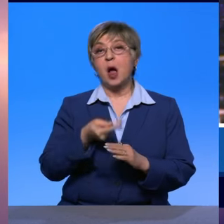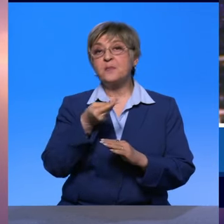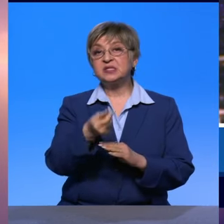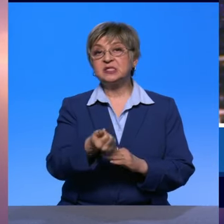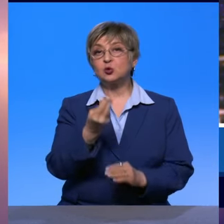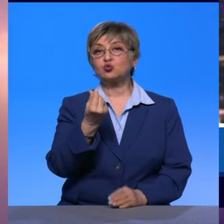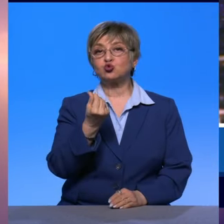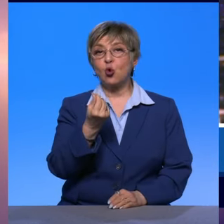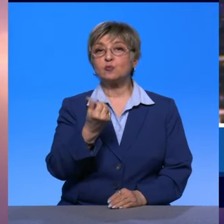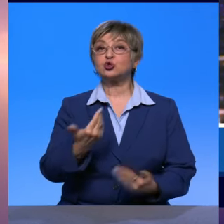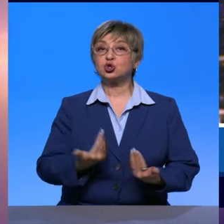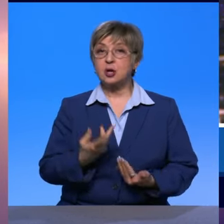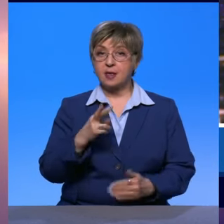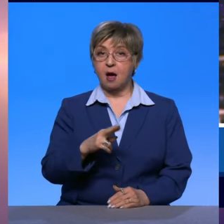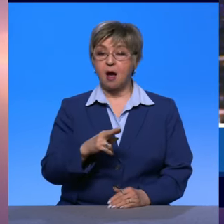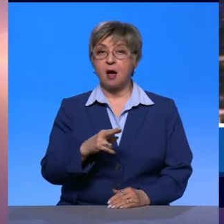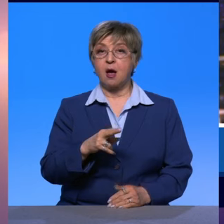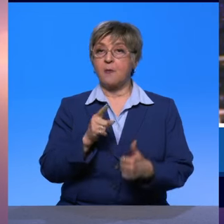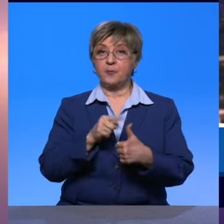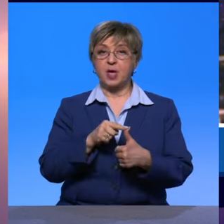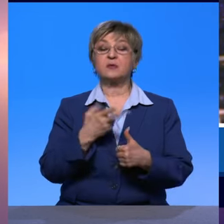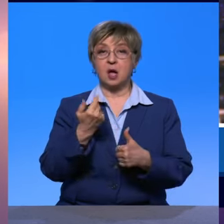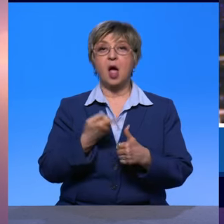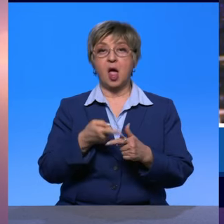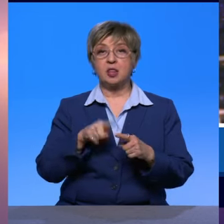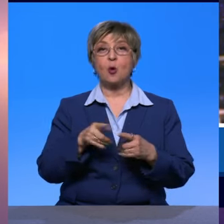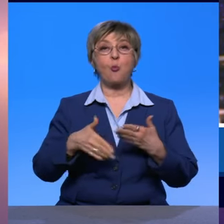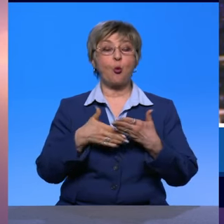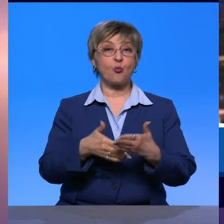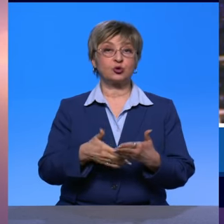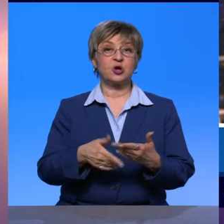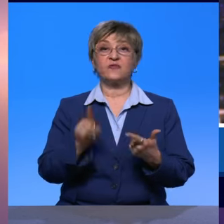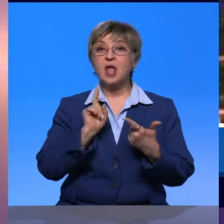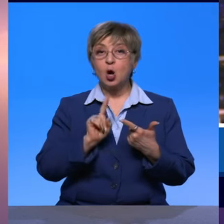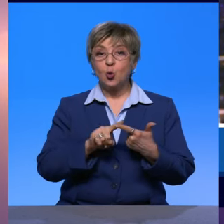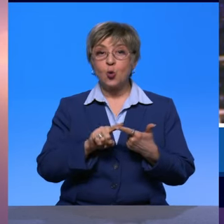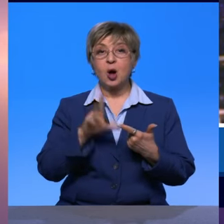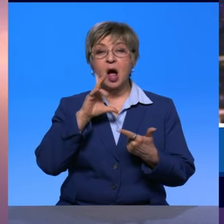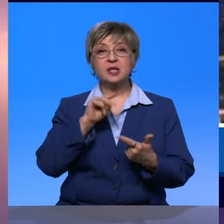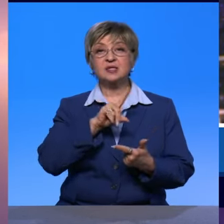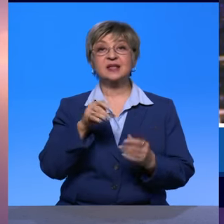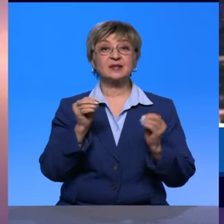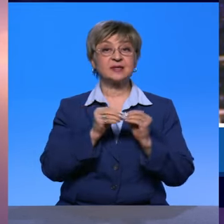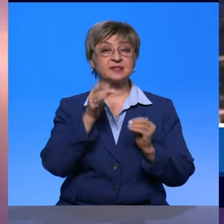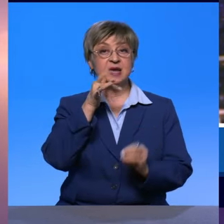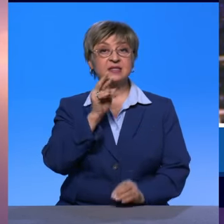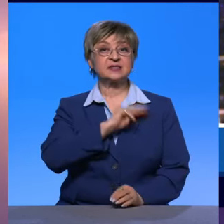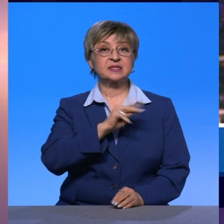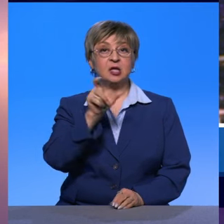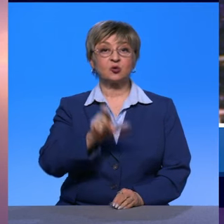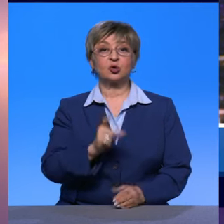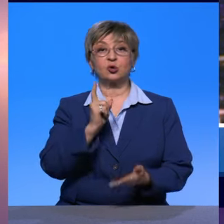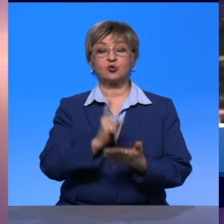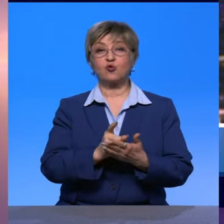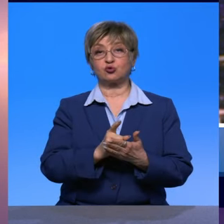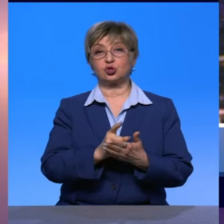который переезжает. А, это уже помощь. Это помощь, это помощь. Второй момент, то, о чем говорили, когда за 10 лет сотрудник должен выкупить квартиру. Это как